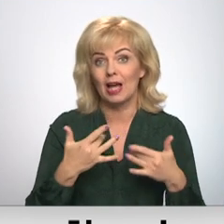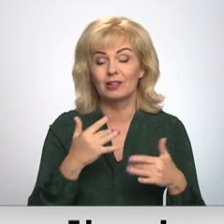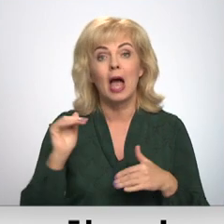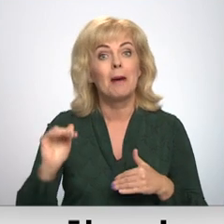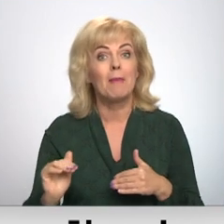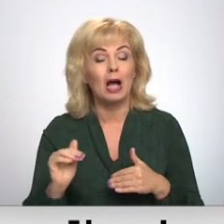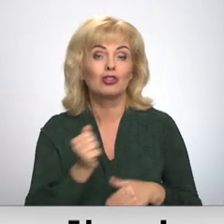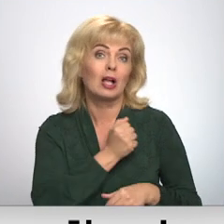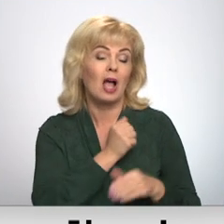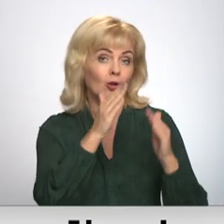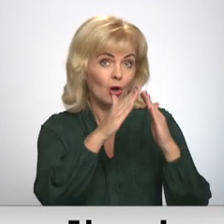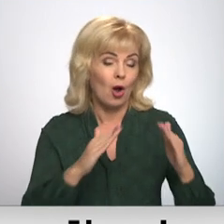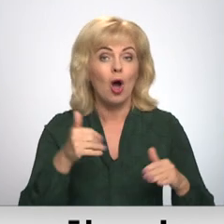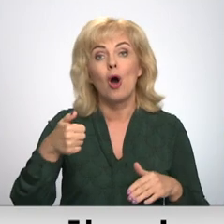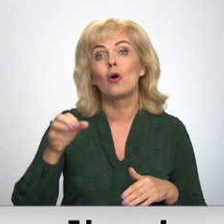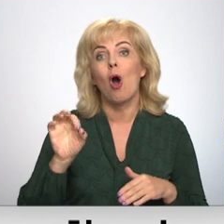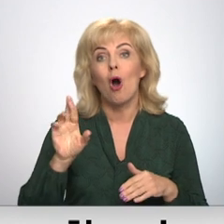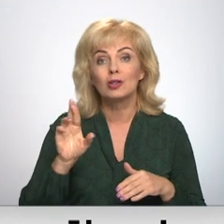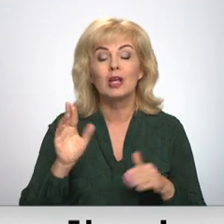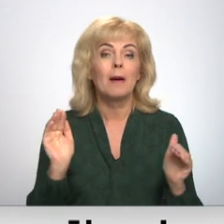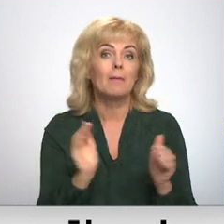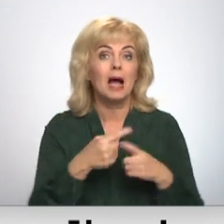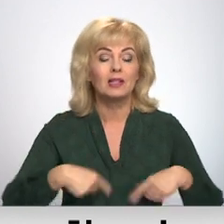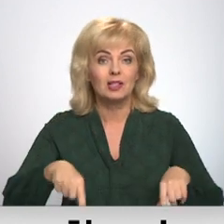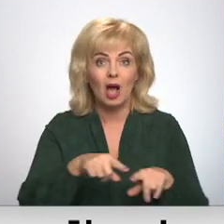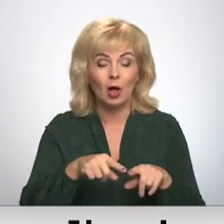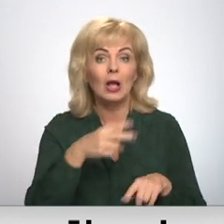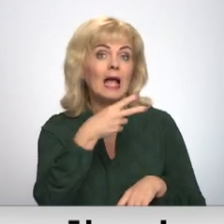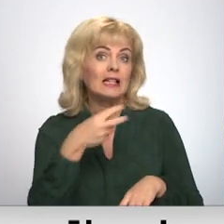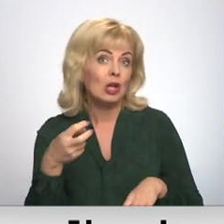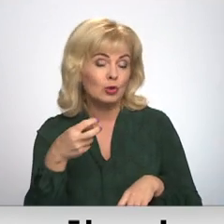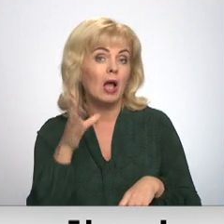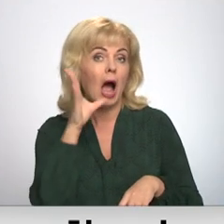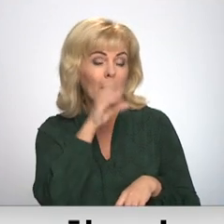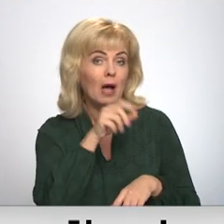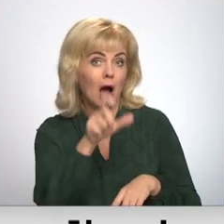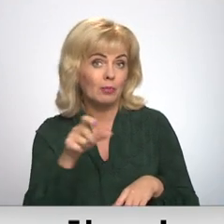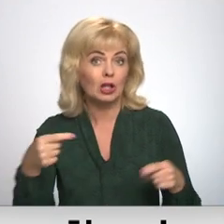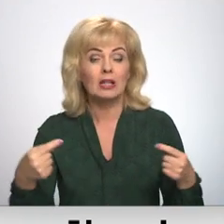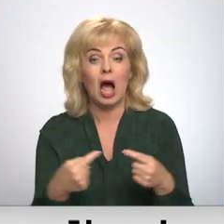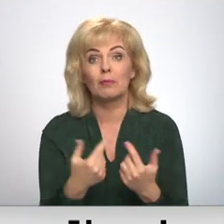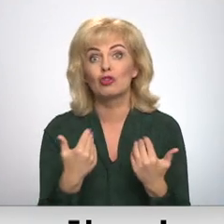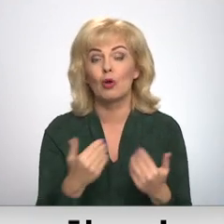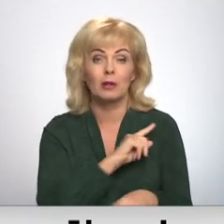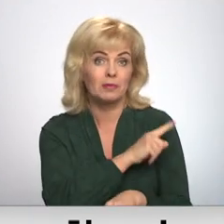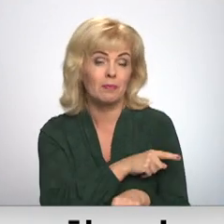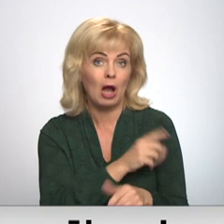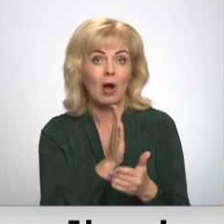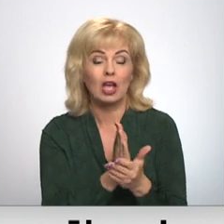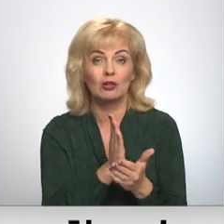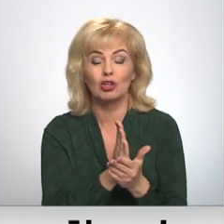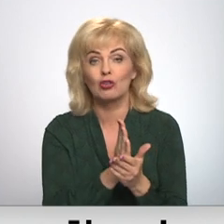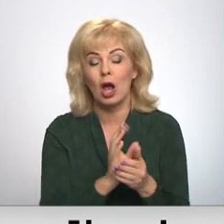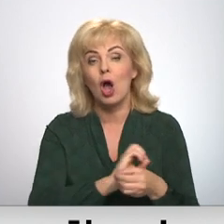liš notiks Latgales vēstniecības gors mazajā zālē, kurā ietilps 200 apmeklētāji, atbilstoši šobrīd spēkā aizsošajiem COVID